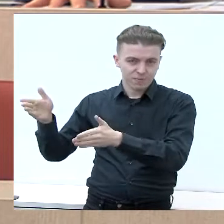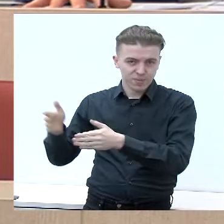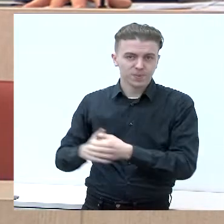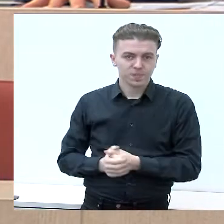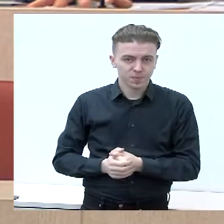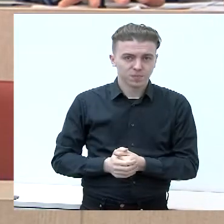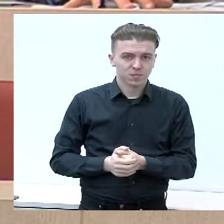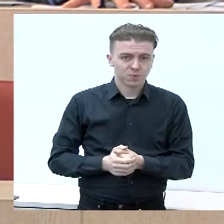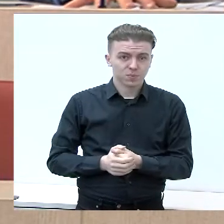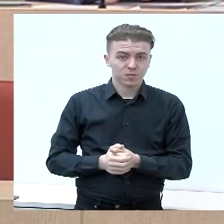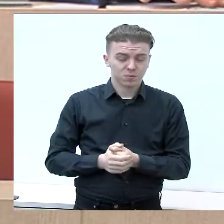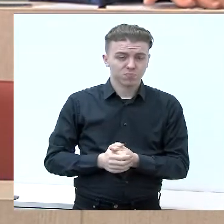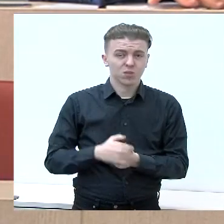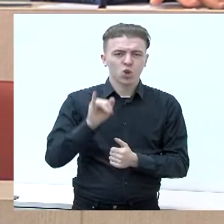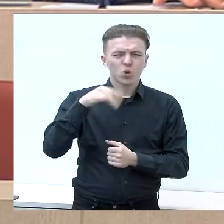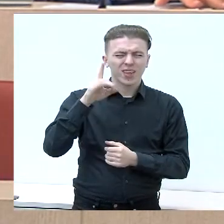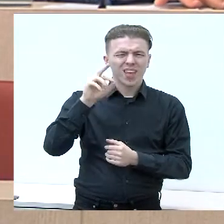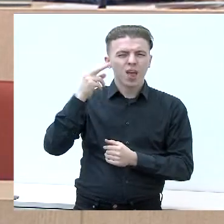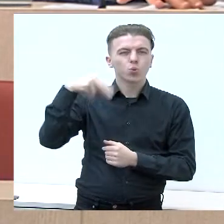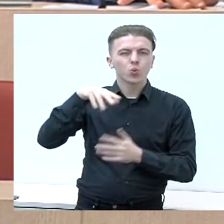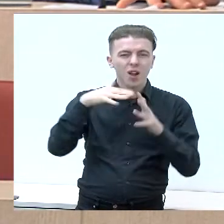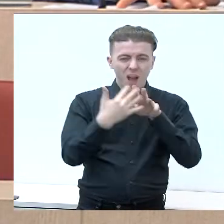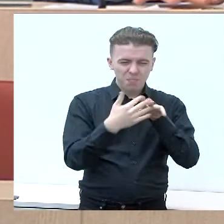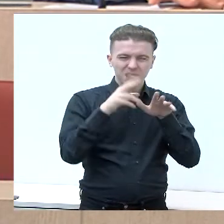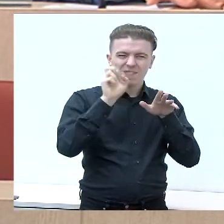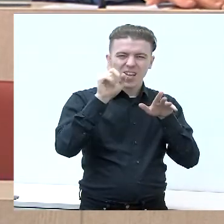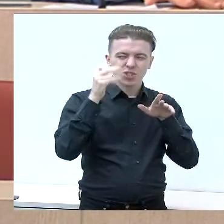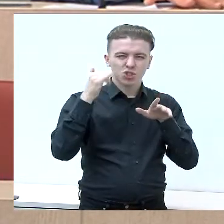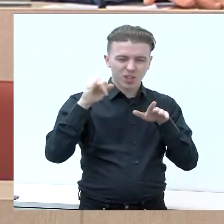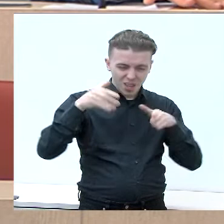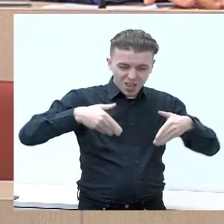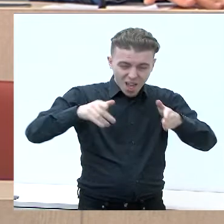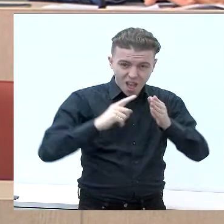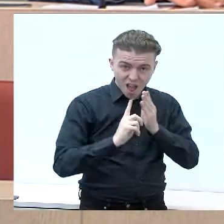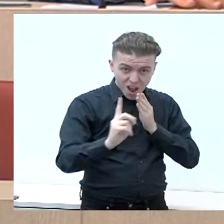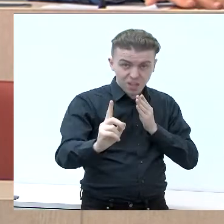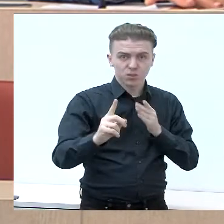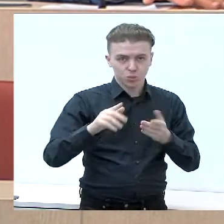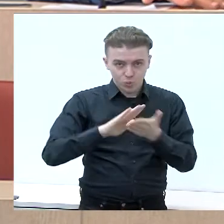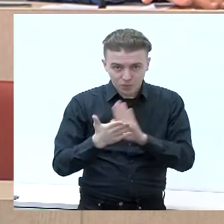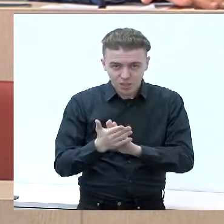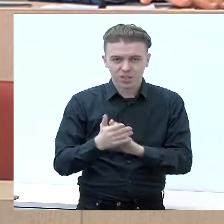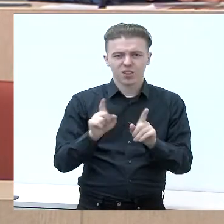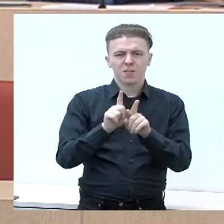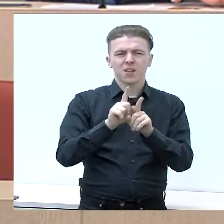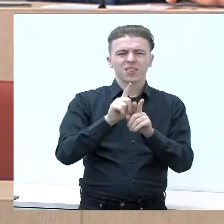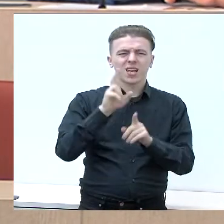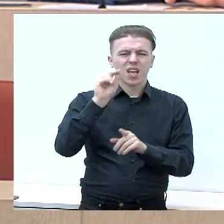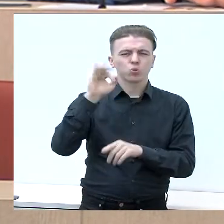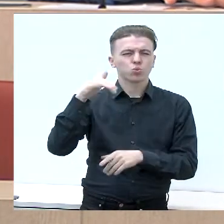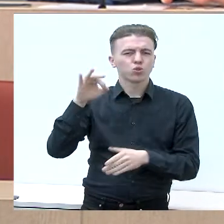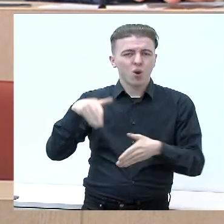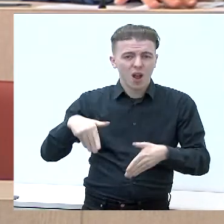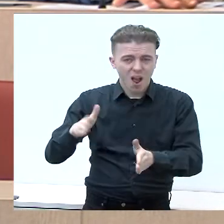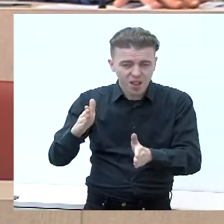iš jungėjų kaimo į vazniškius kelias. Įrengta Kestučių gatvė iš šalygatvės, įrengtas